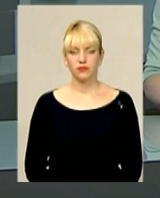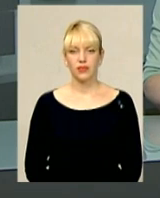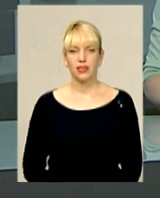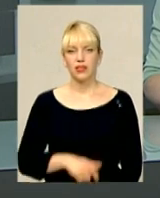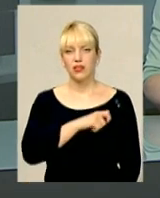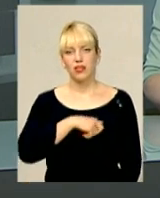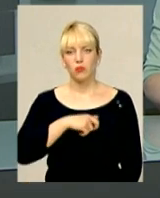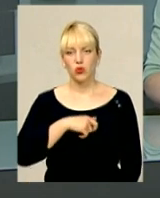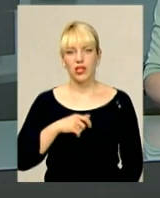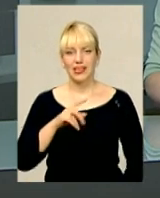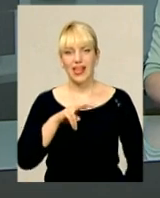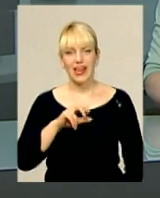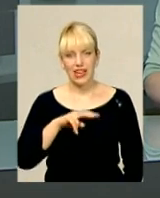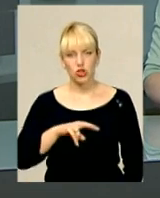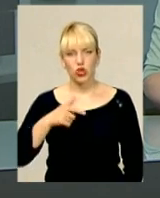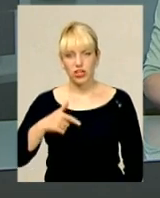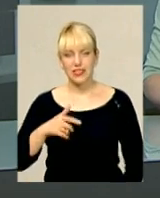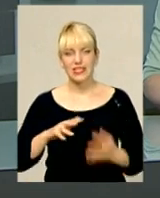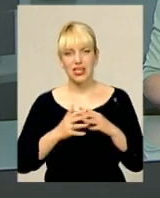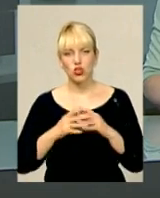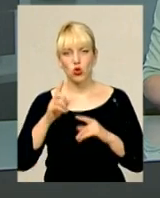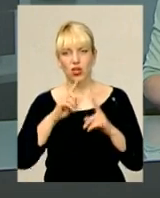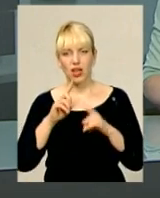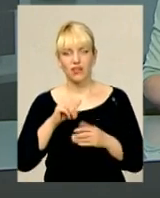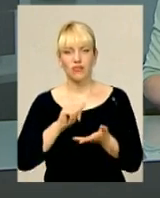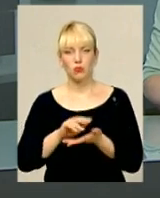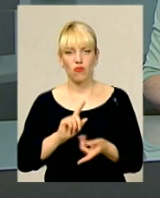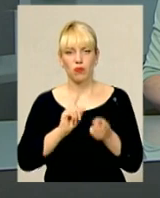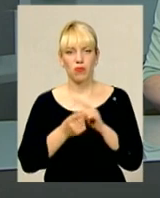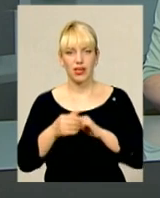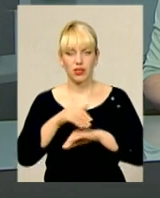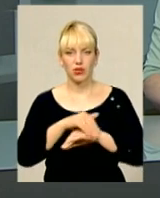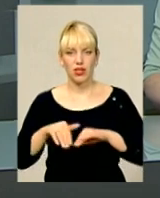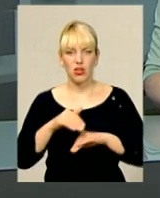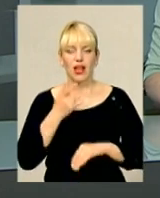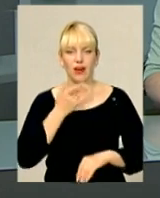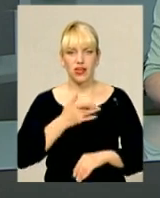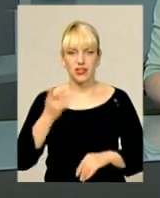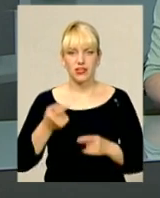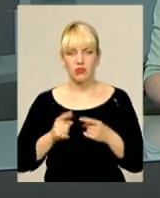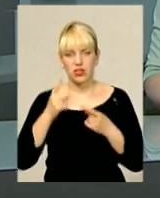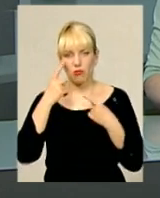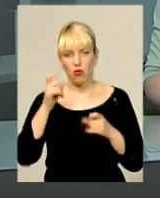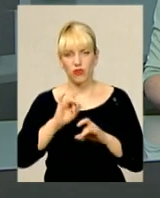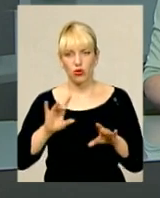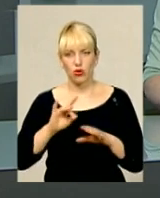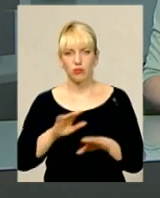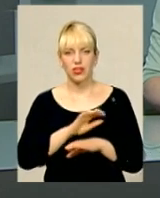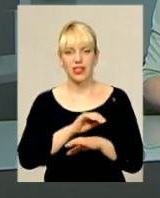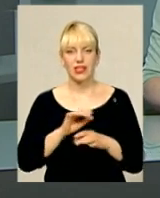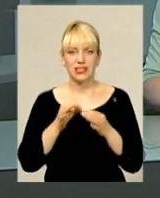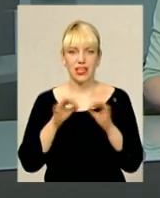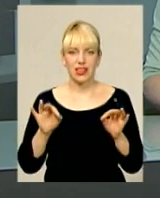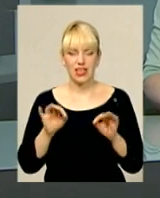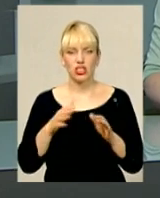Депутати тієї ж лісогринівецької сільської ради відмовилися переіменовувати вулицю Радянську. Про це повідомив Незалежний громадський портал,